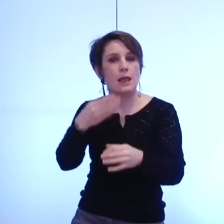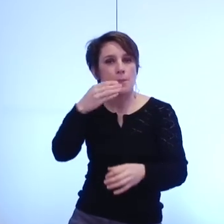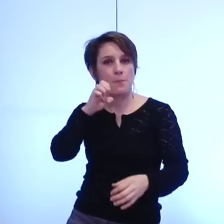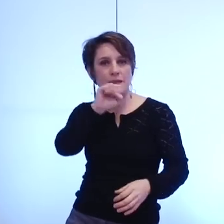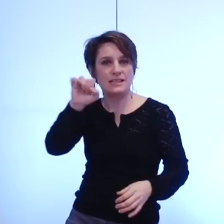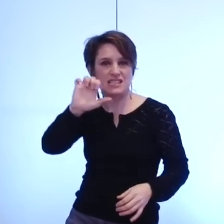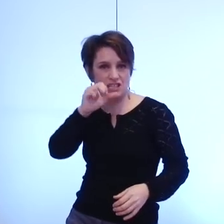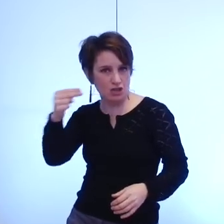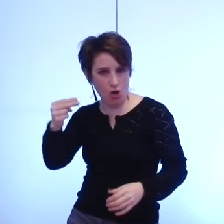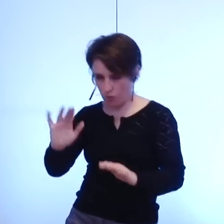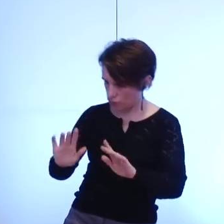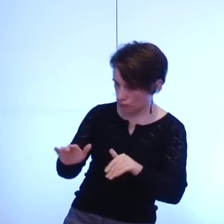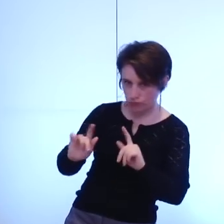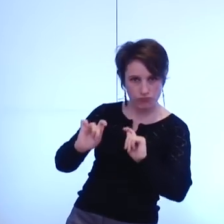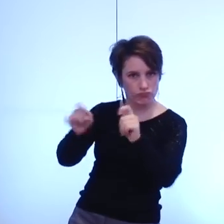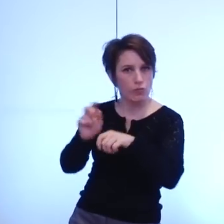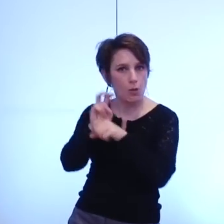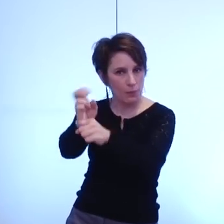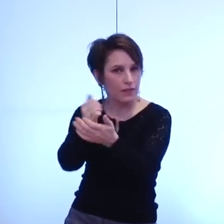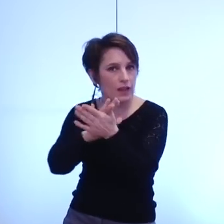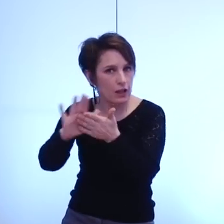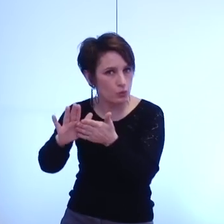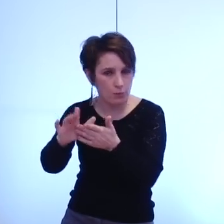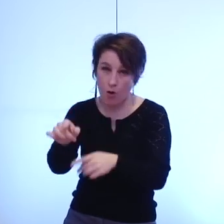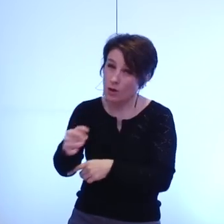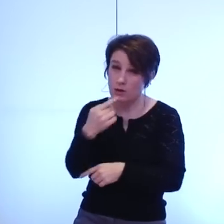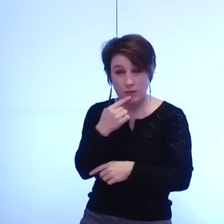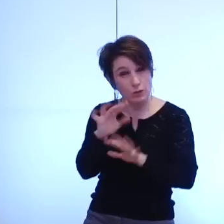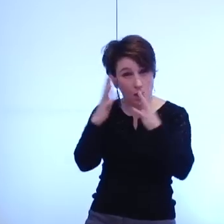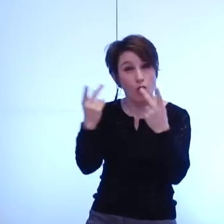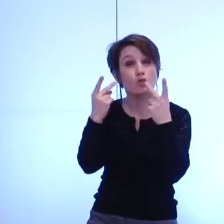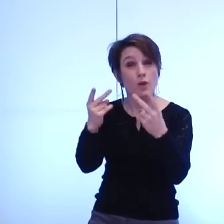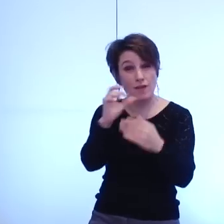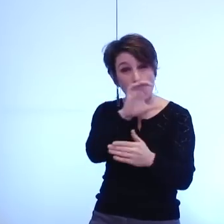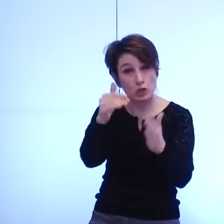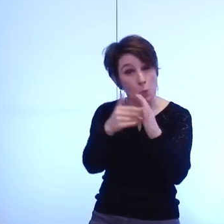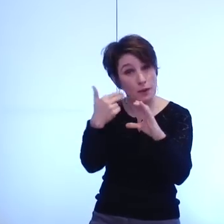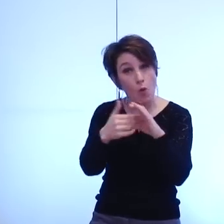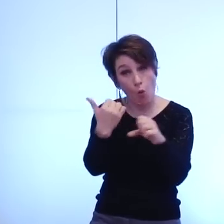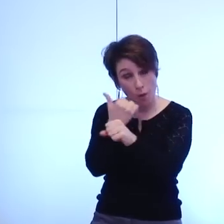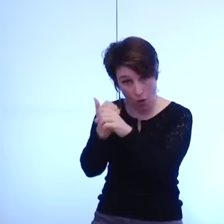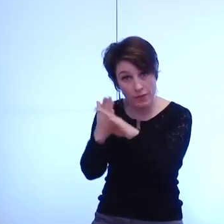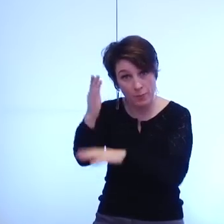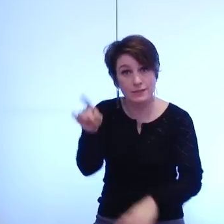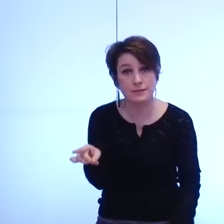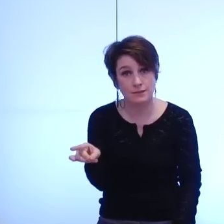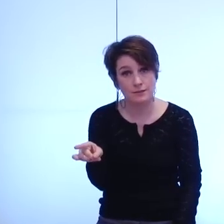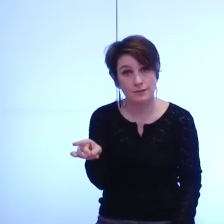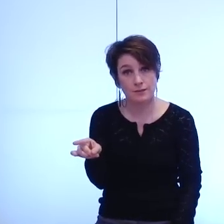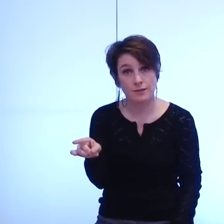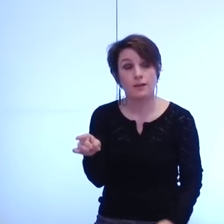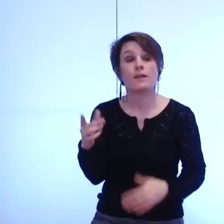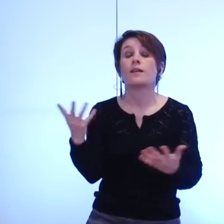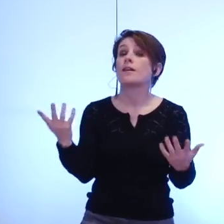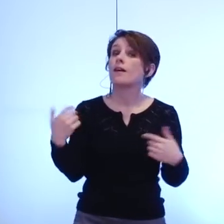et des bureaux pour l'orchestre et ses salariés soit une aide dépassant les 100 000 euros par an et de plus les réserves